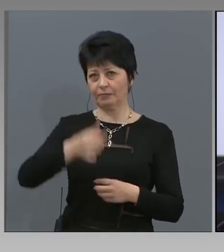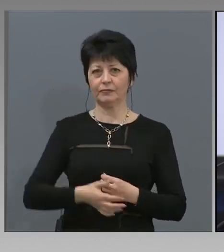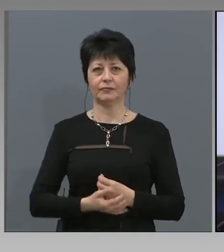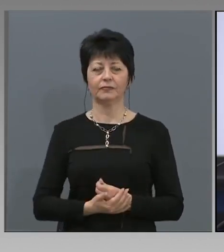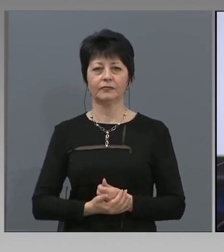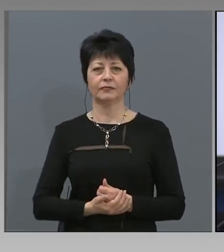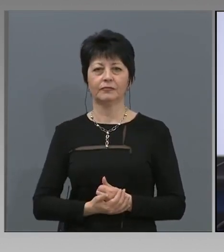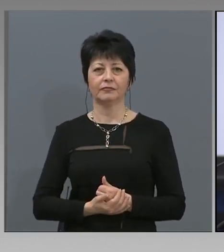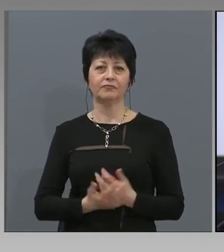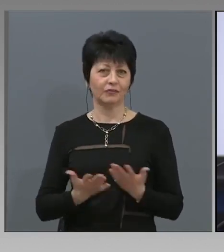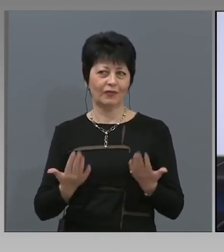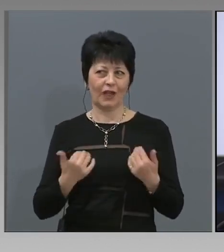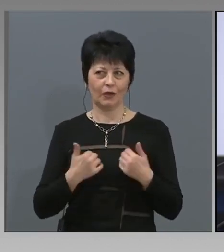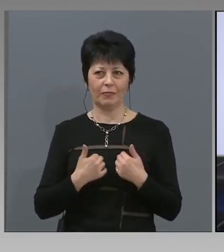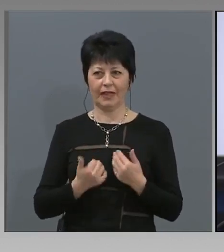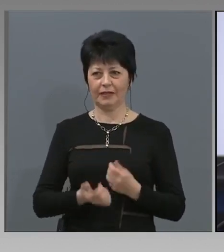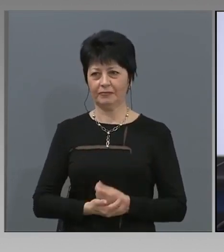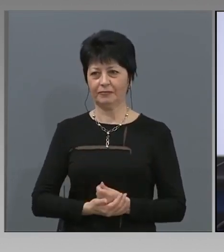Възможността мен.